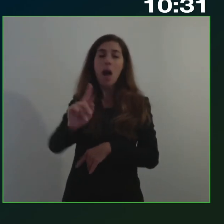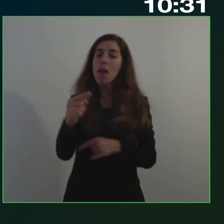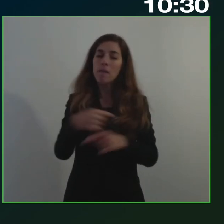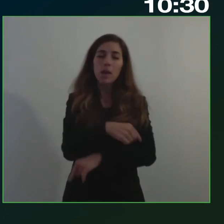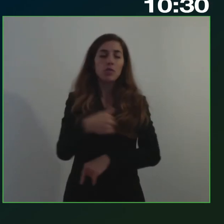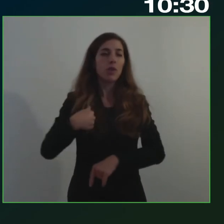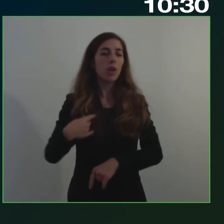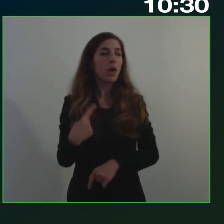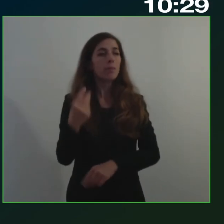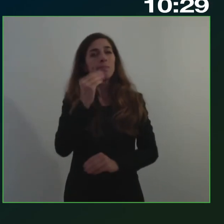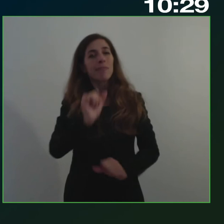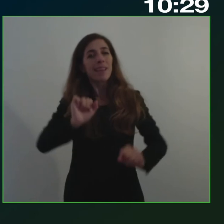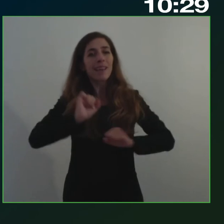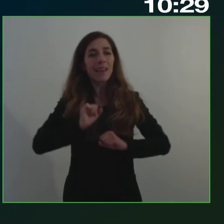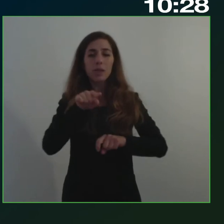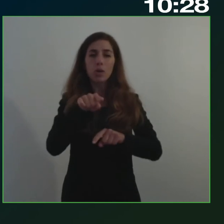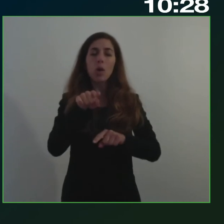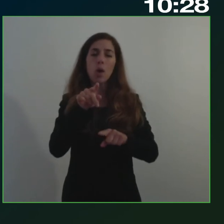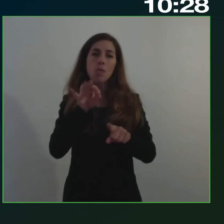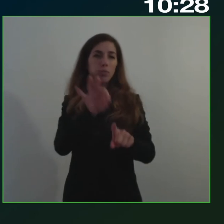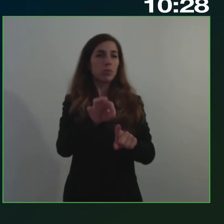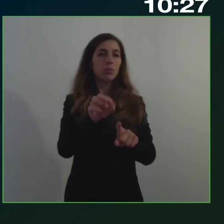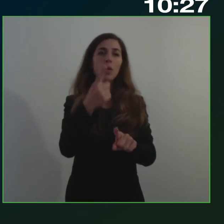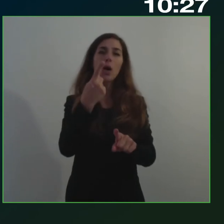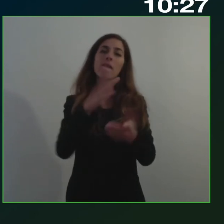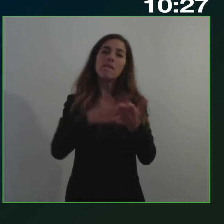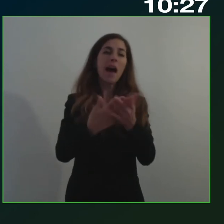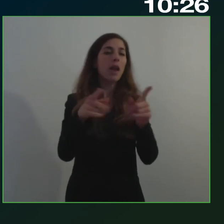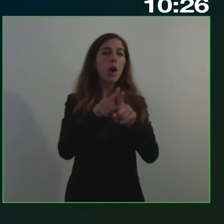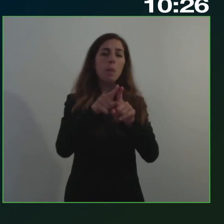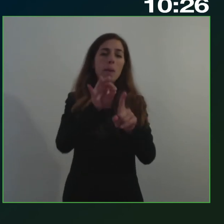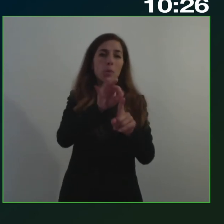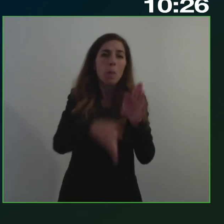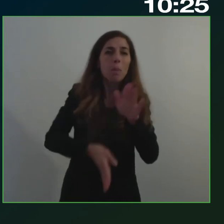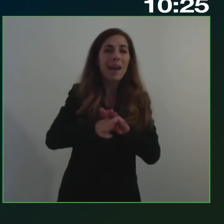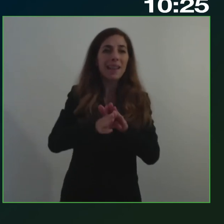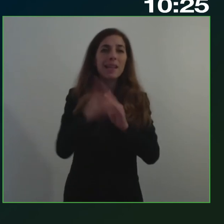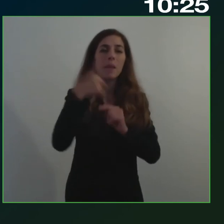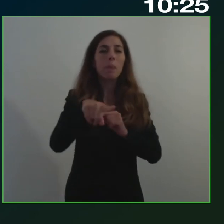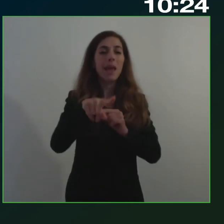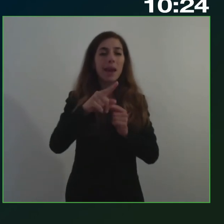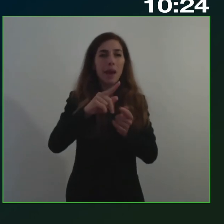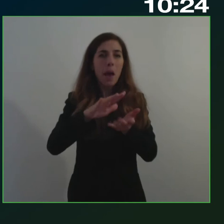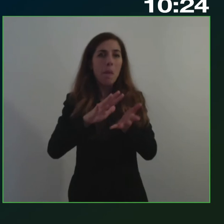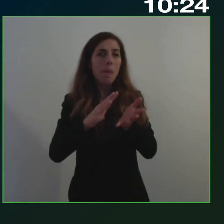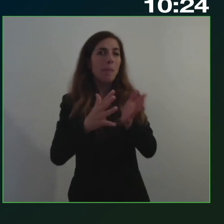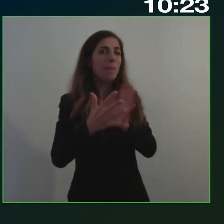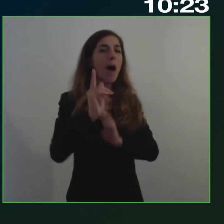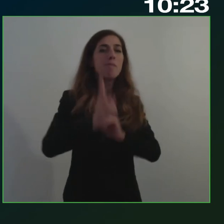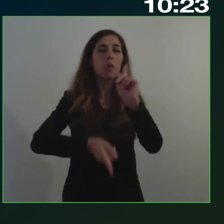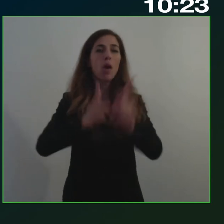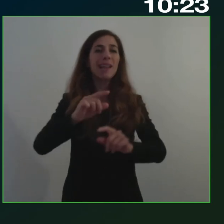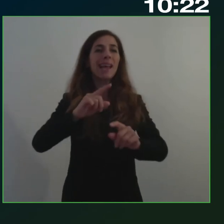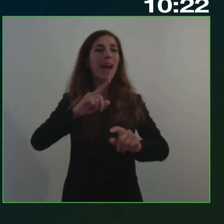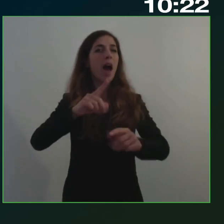proprio il punto di partenza di una buona politica di coesione ma senza riferimento alla politica di una buona